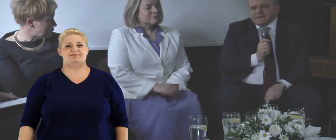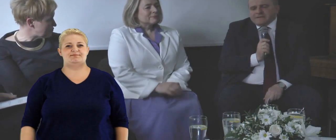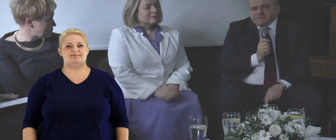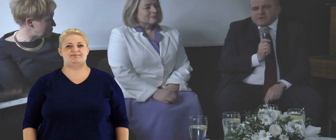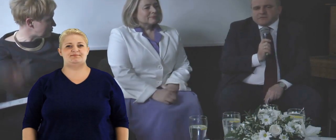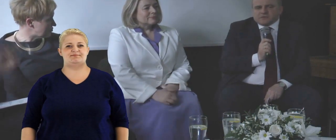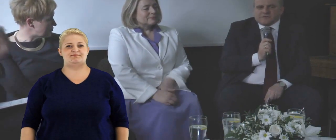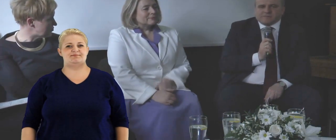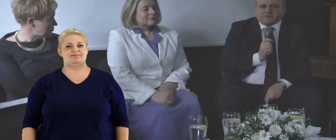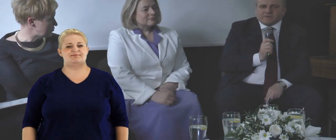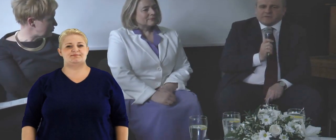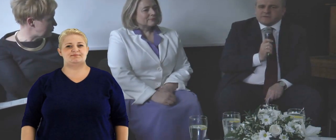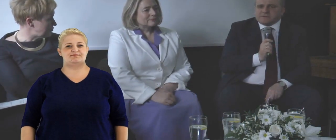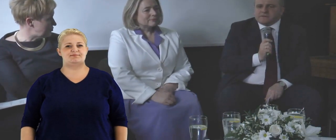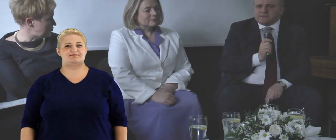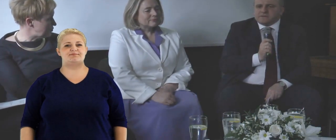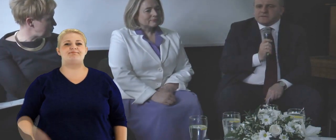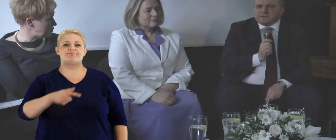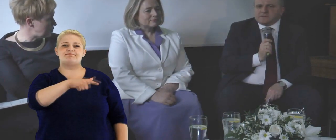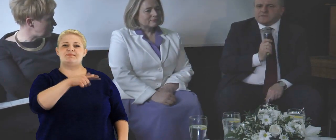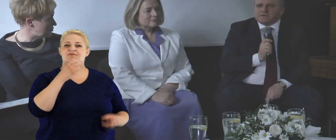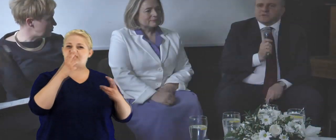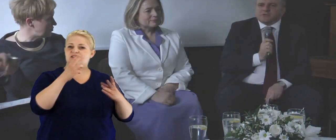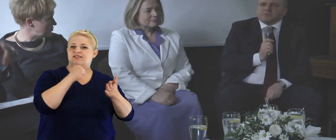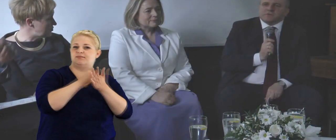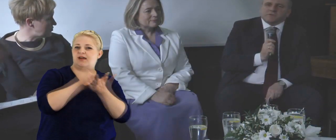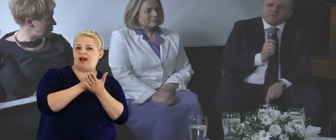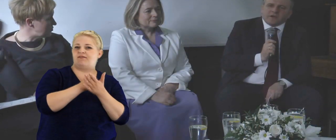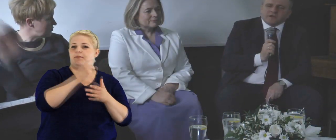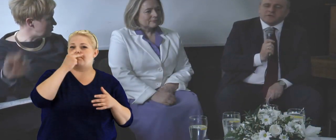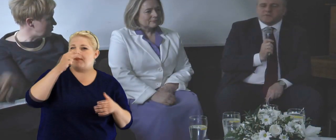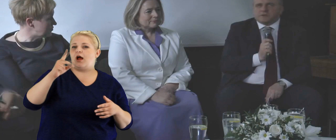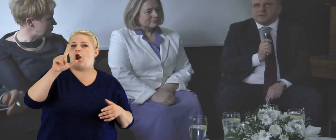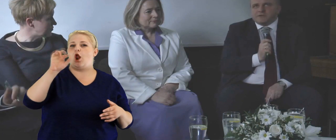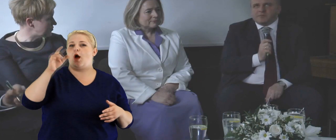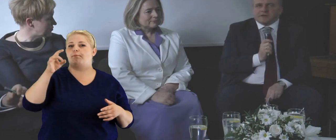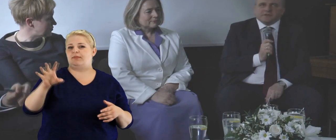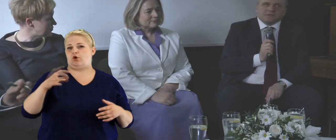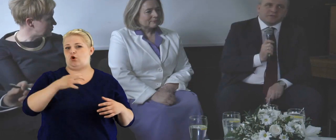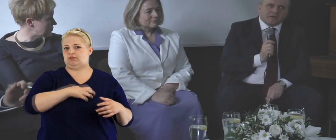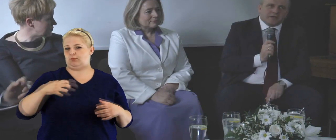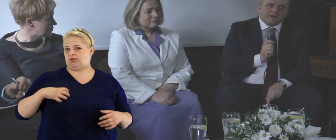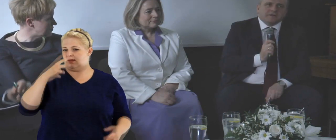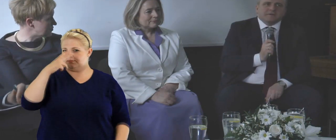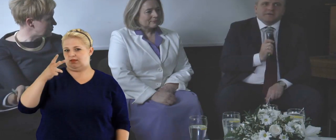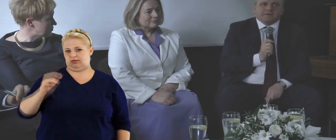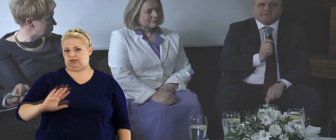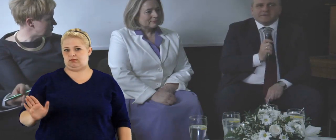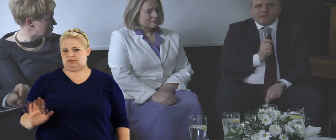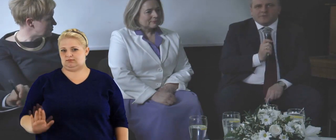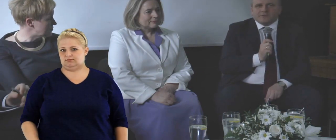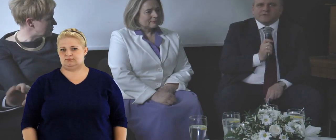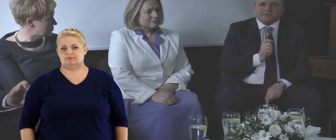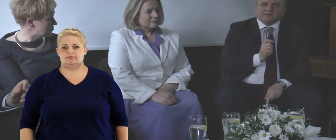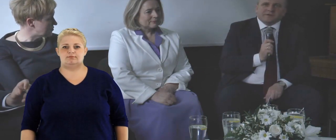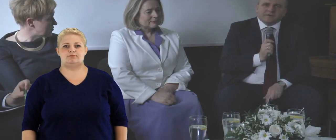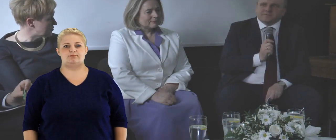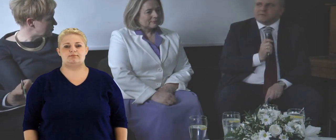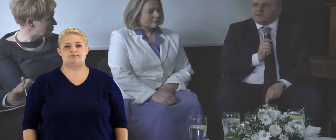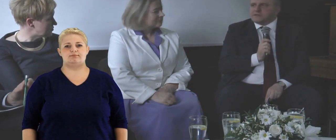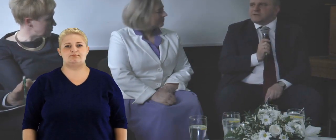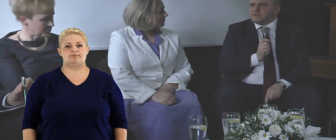Nie, dla mnie kluczowa sprawa to jest, żeby zrówn... żeby nie patrzeć na lobbying